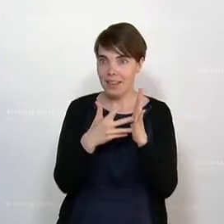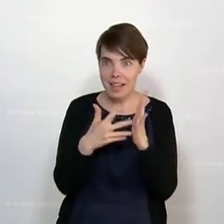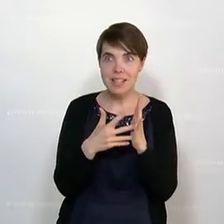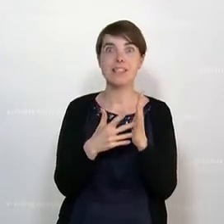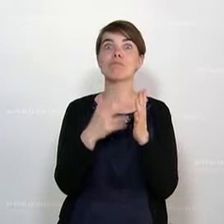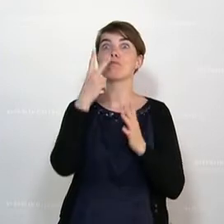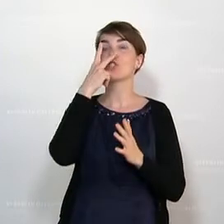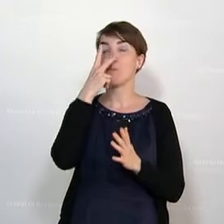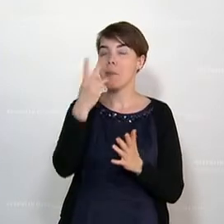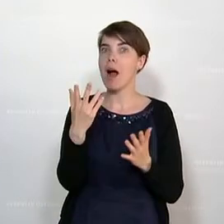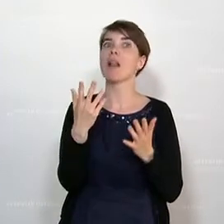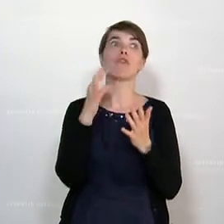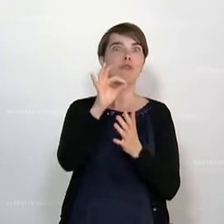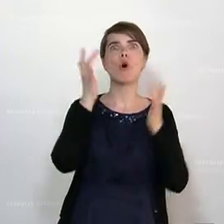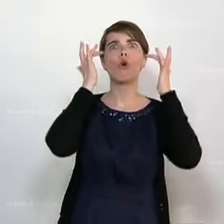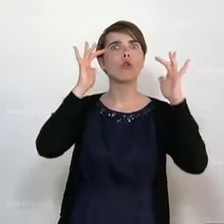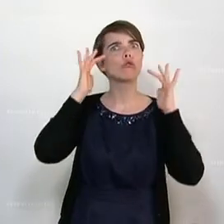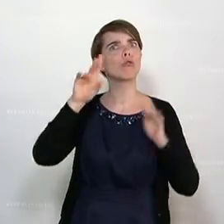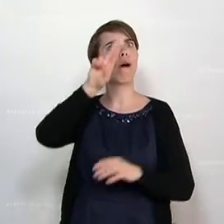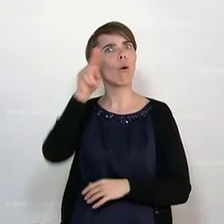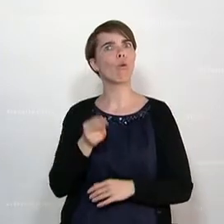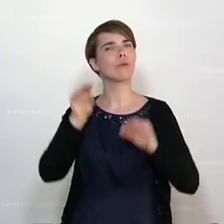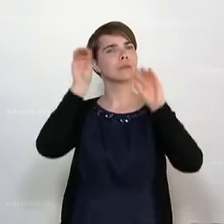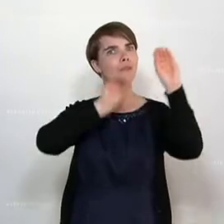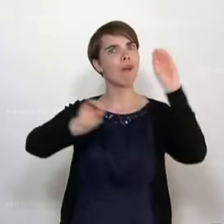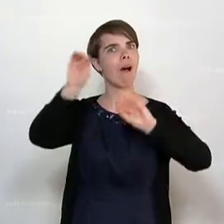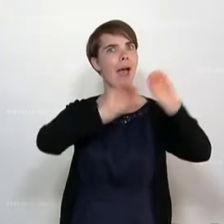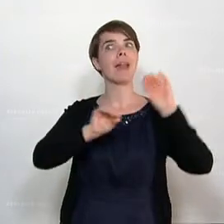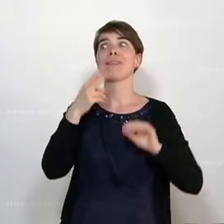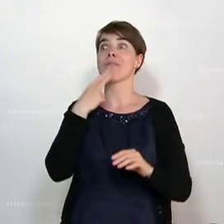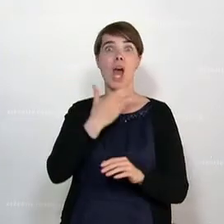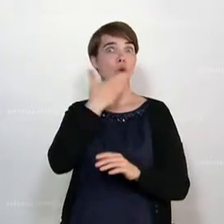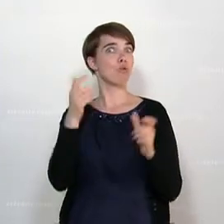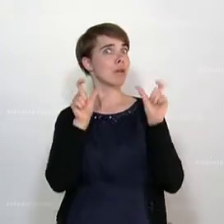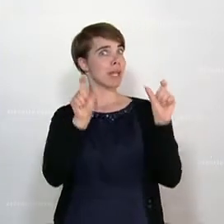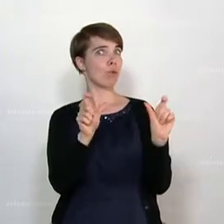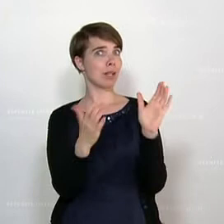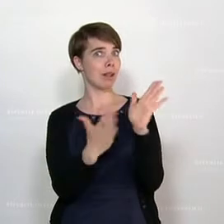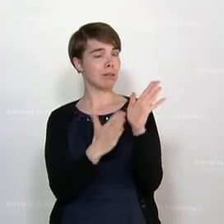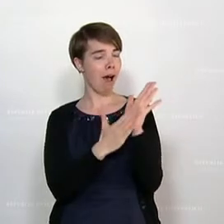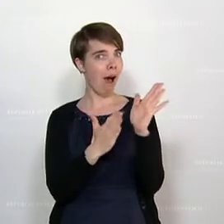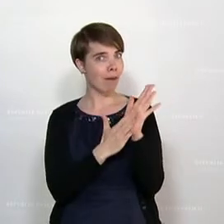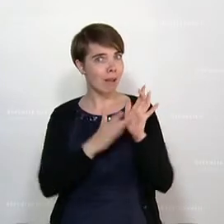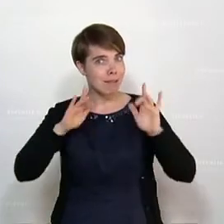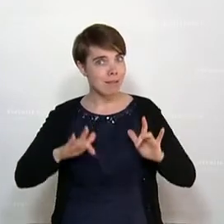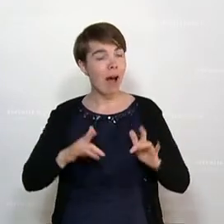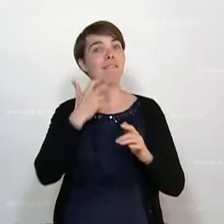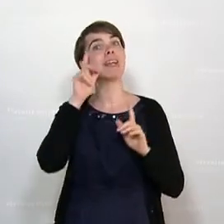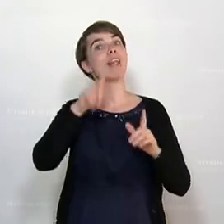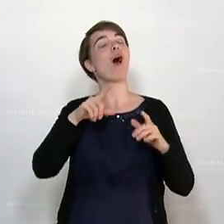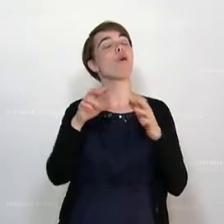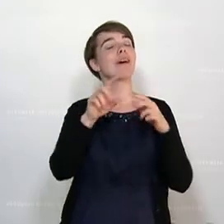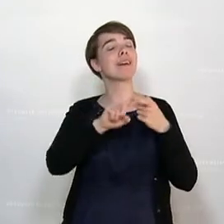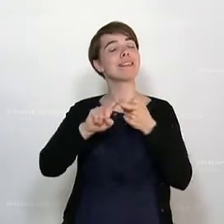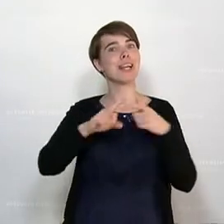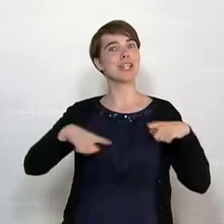für Kultur, für Kunst, für Vereine, damit eben Menschen, die eben keinen Immunitätsnachweis haben und eben am gesellschaftlichen Leben teilnehmen wollen,